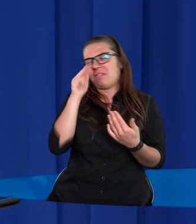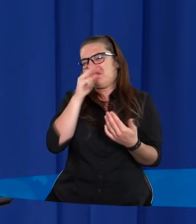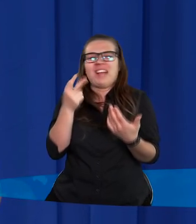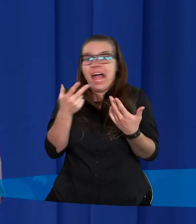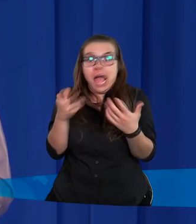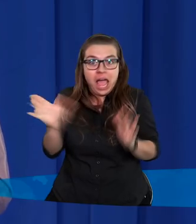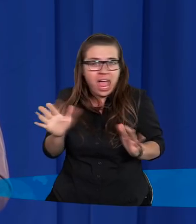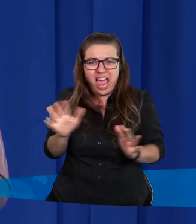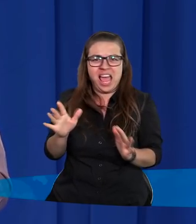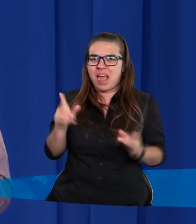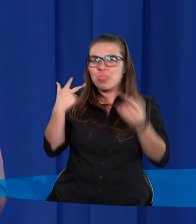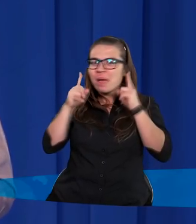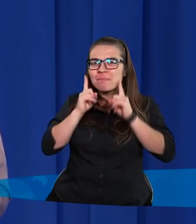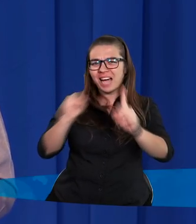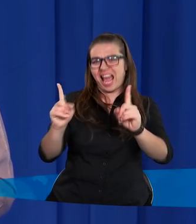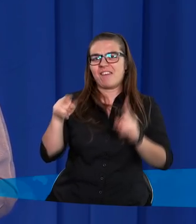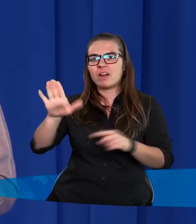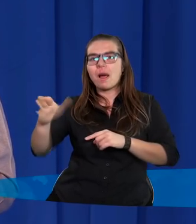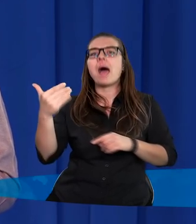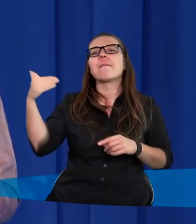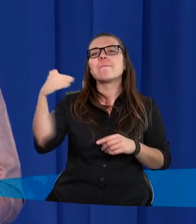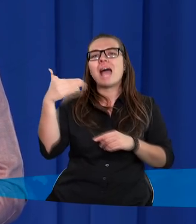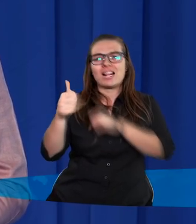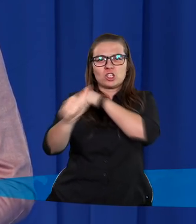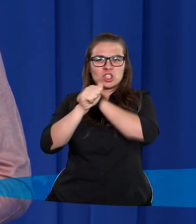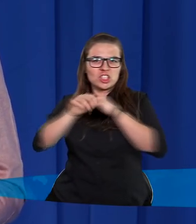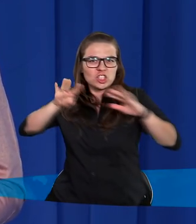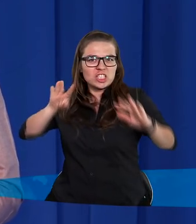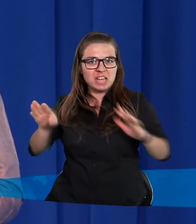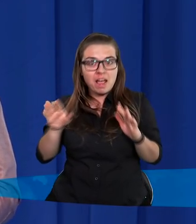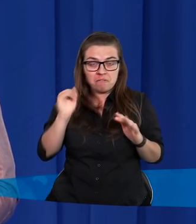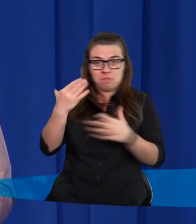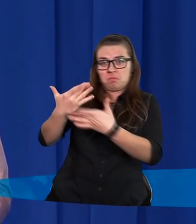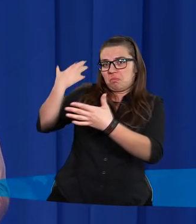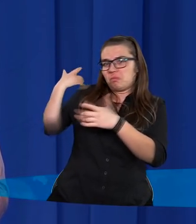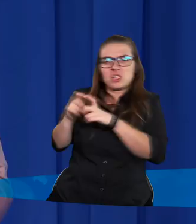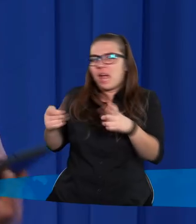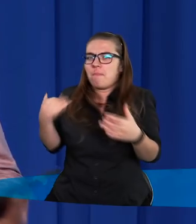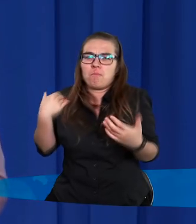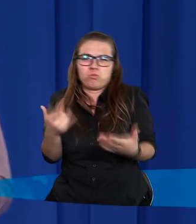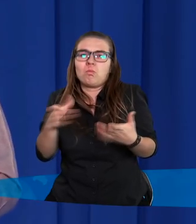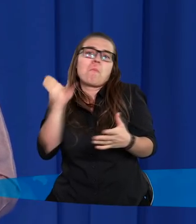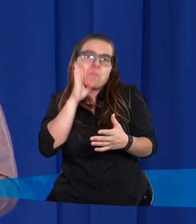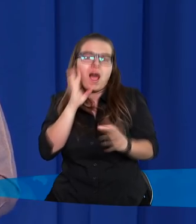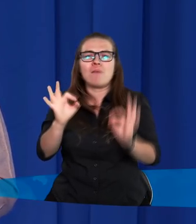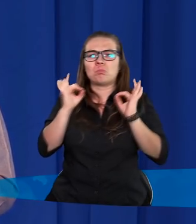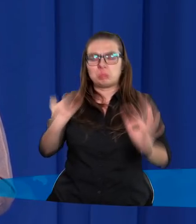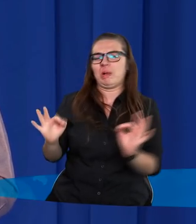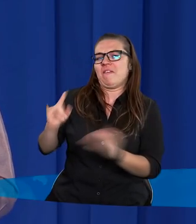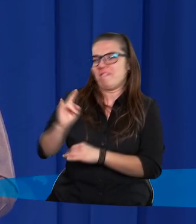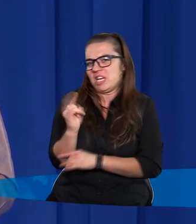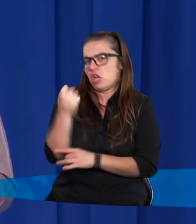wcale nie. Miał 169 centymetrów wzrostu i jak na tamten czas to był podobno całkiem wysokim